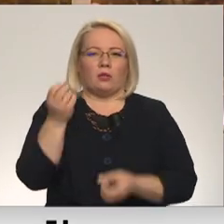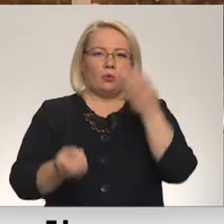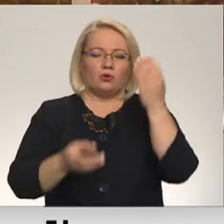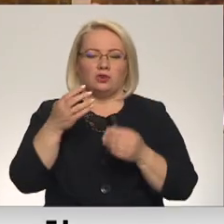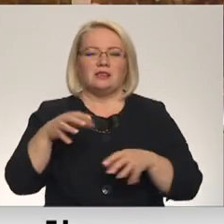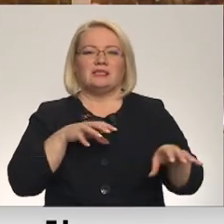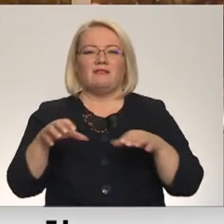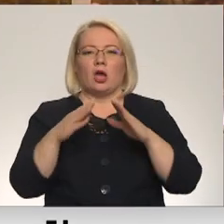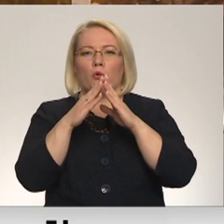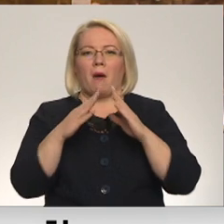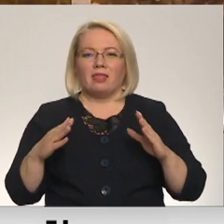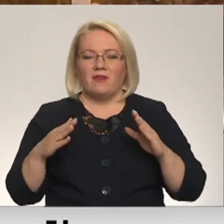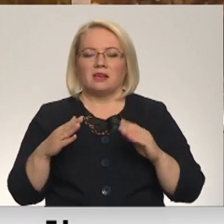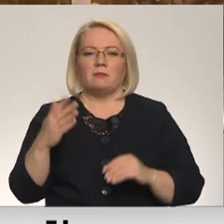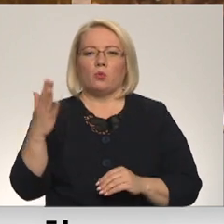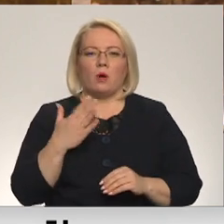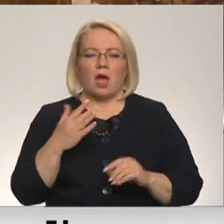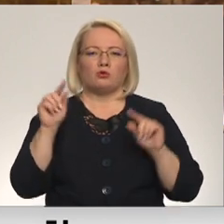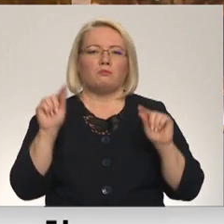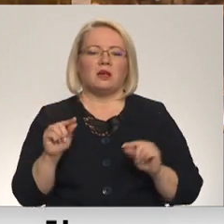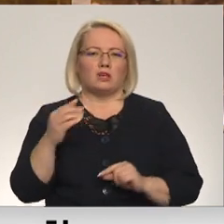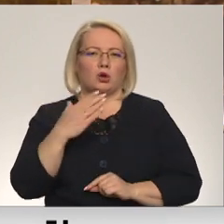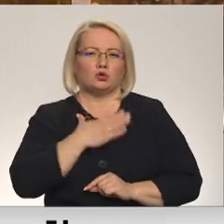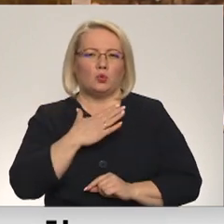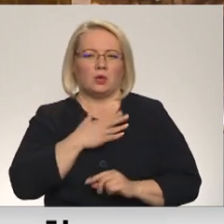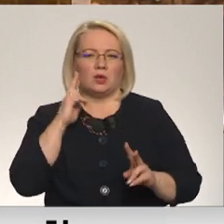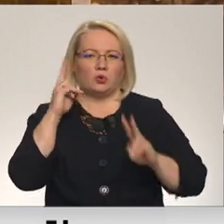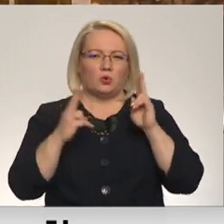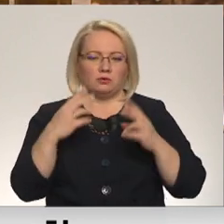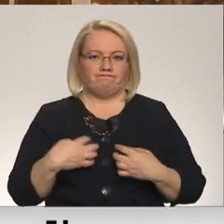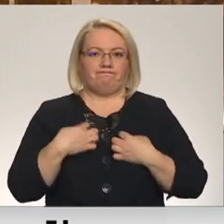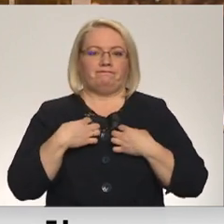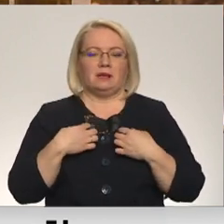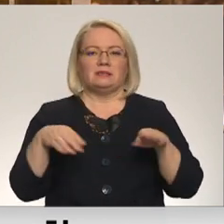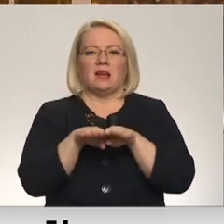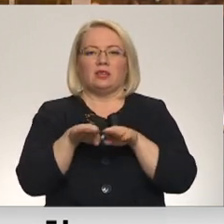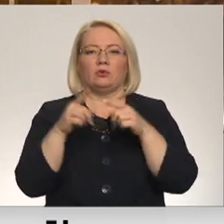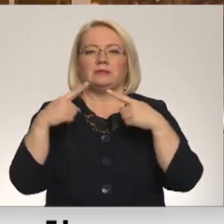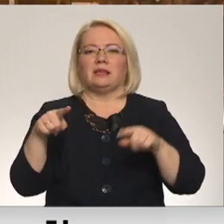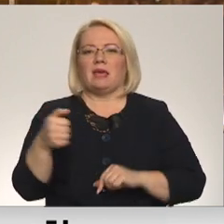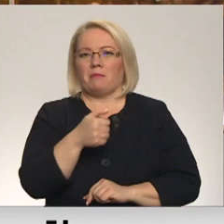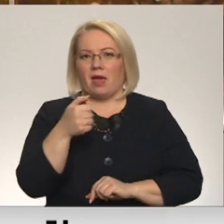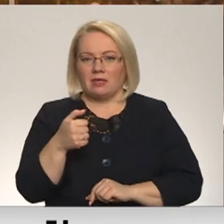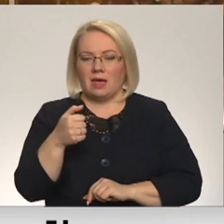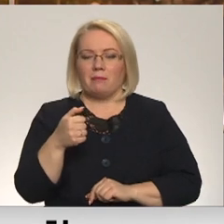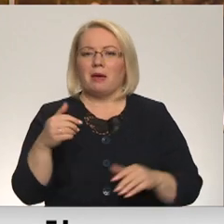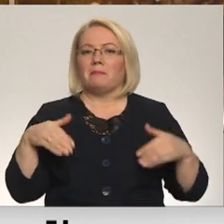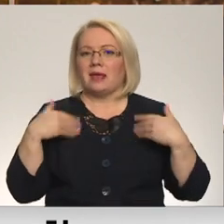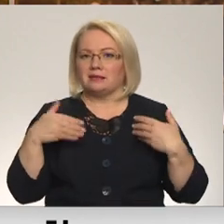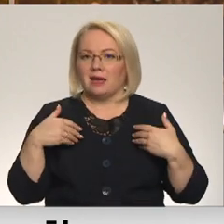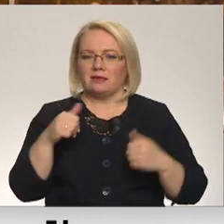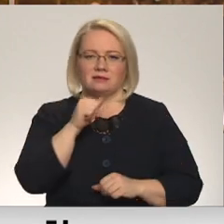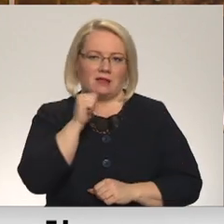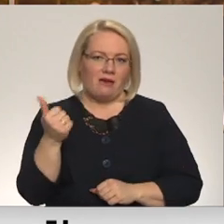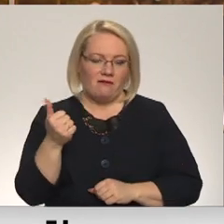patversmēs šoreiz nonākoši mazāk trokšņos pārbaidītos suņu nekā ieras citos gados. Priecāties īsti gan nevar,